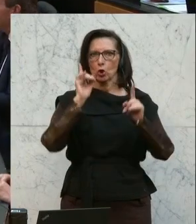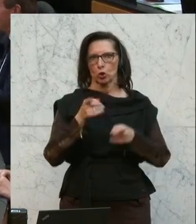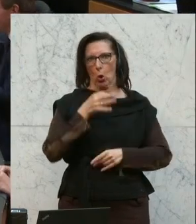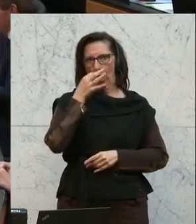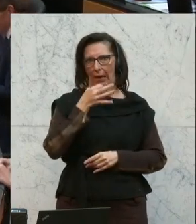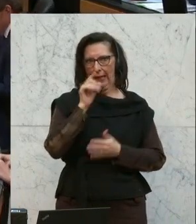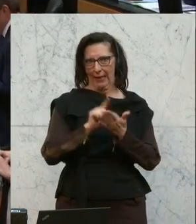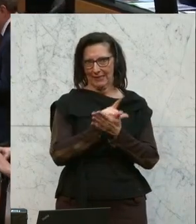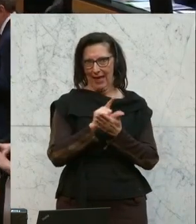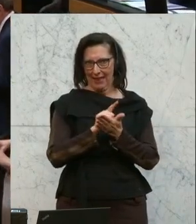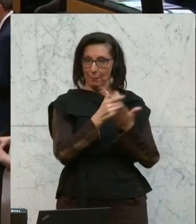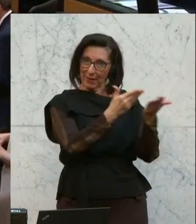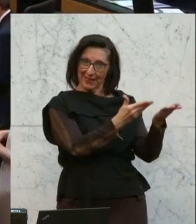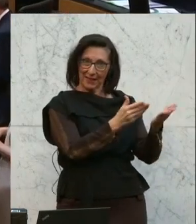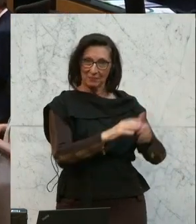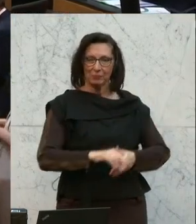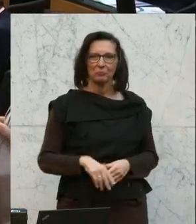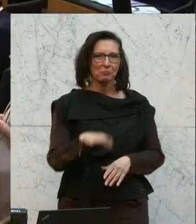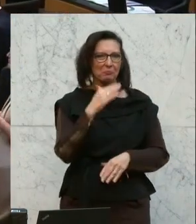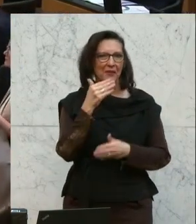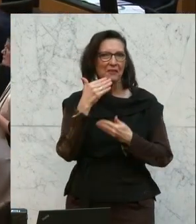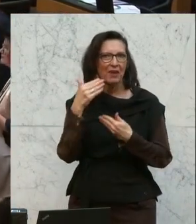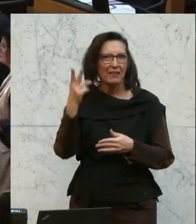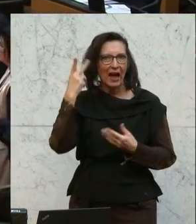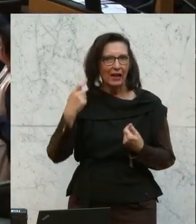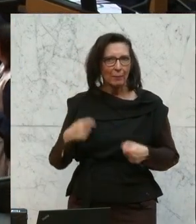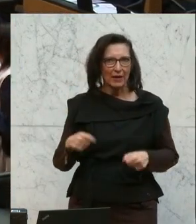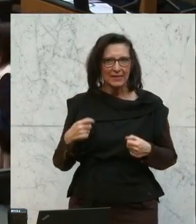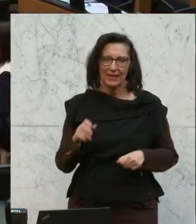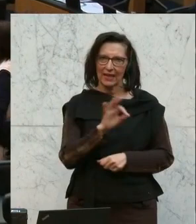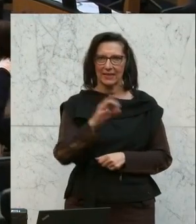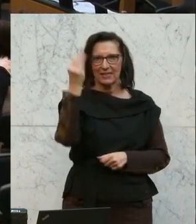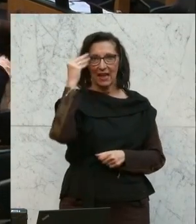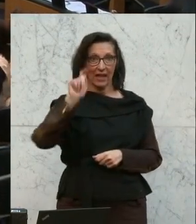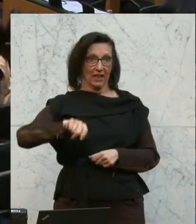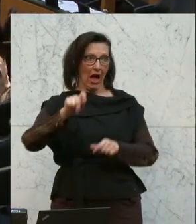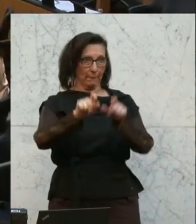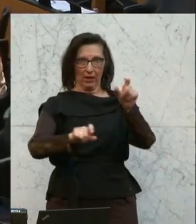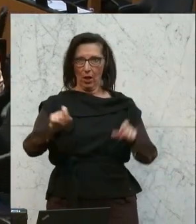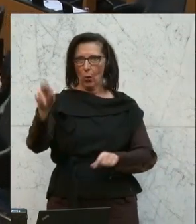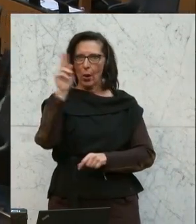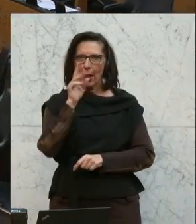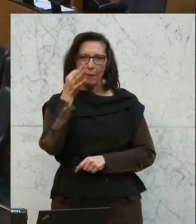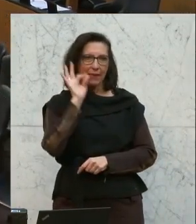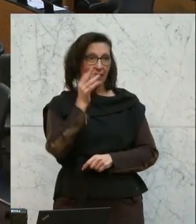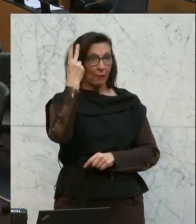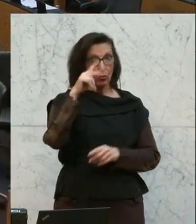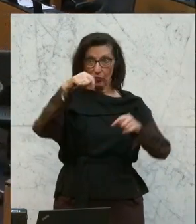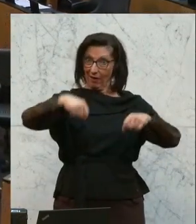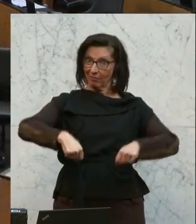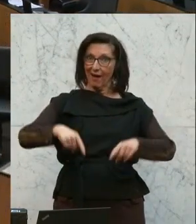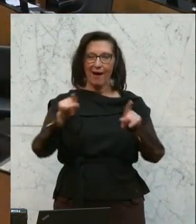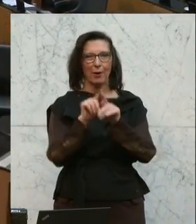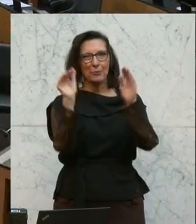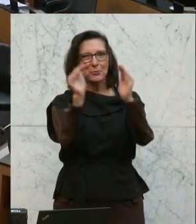Und nun die Ministerin Leonore Gewessler, ebenfalls eine Grüne. Sie hat eine Sollredezeit, theoretisch kann sie